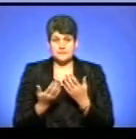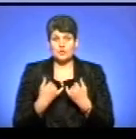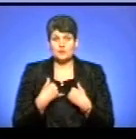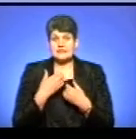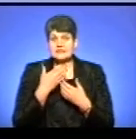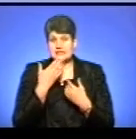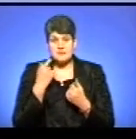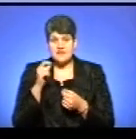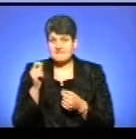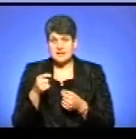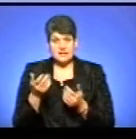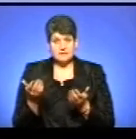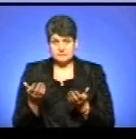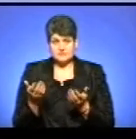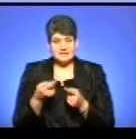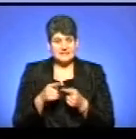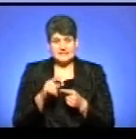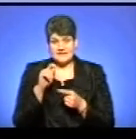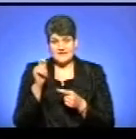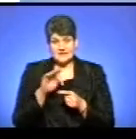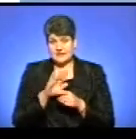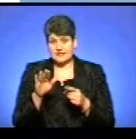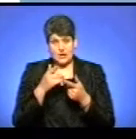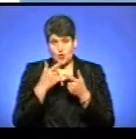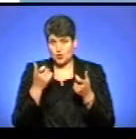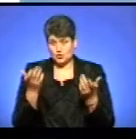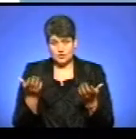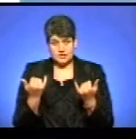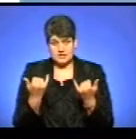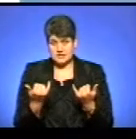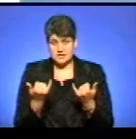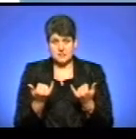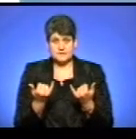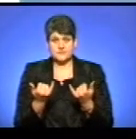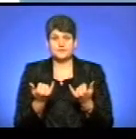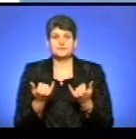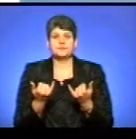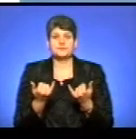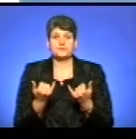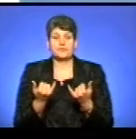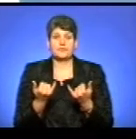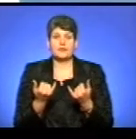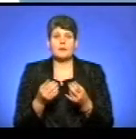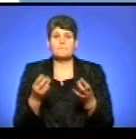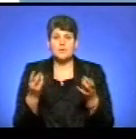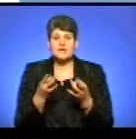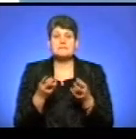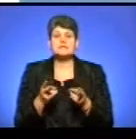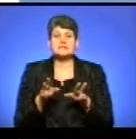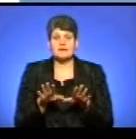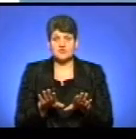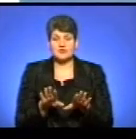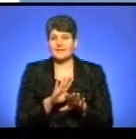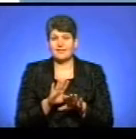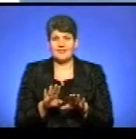нас немає війни. Це війна не оголошена. Зараз потреби залишилися, не